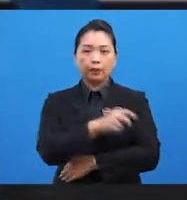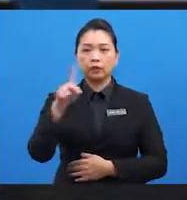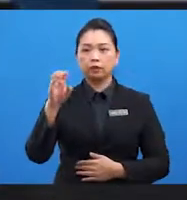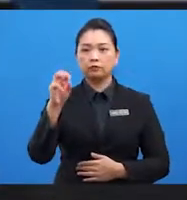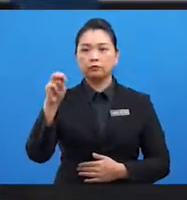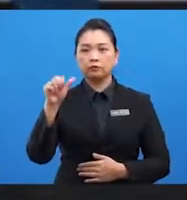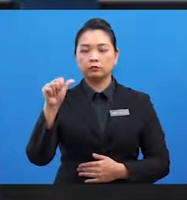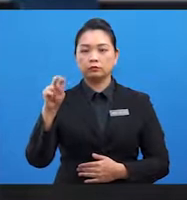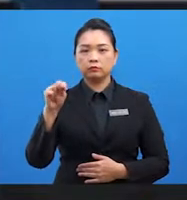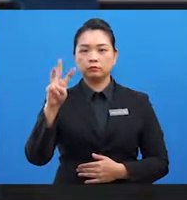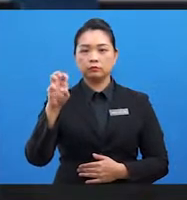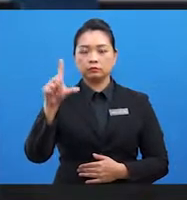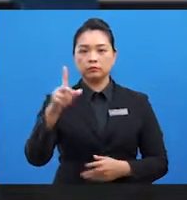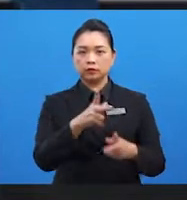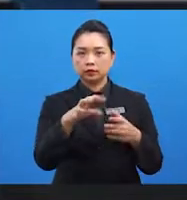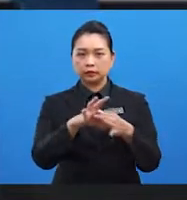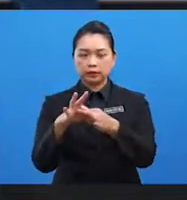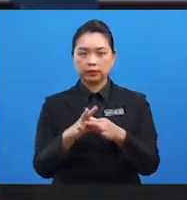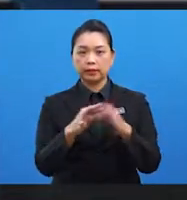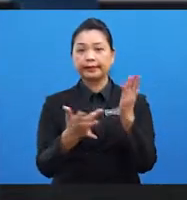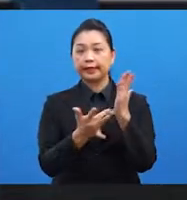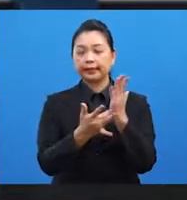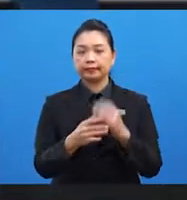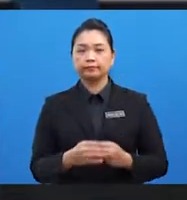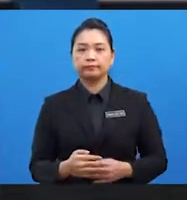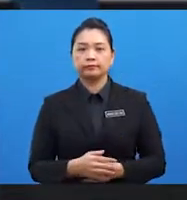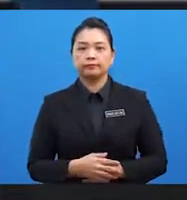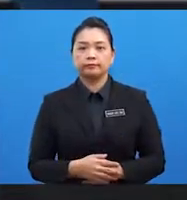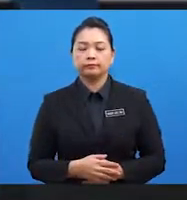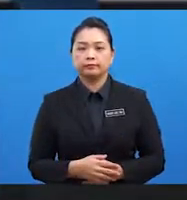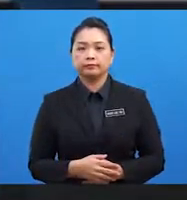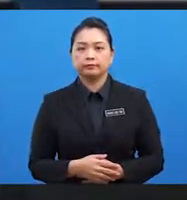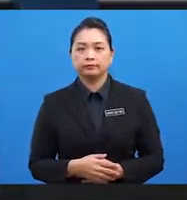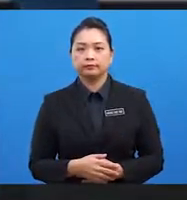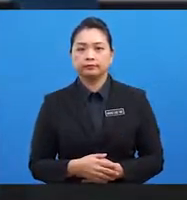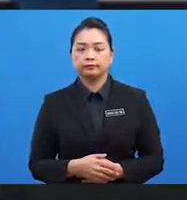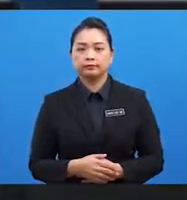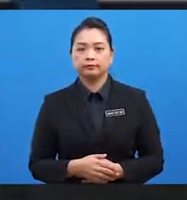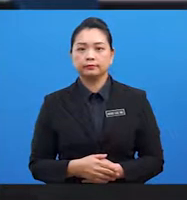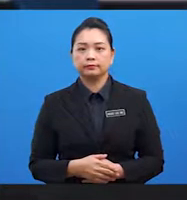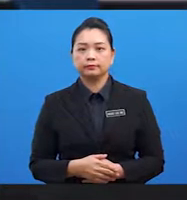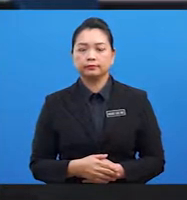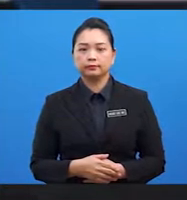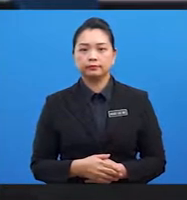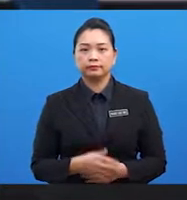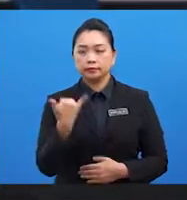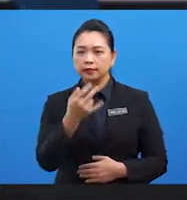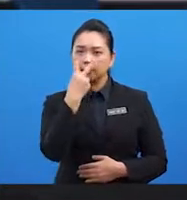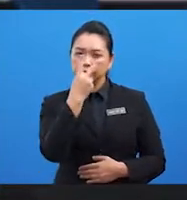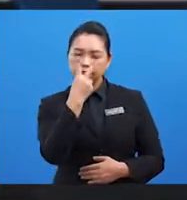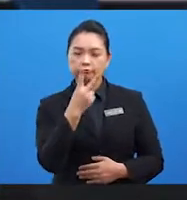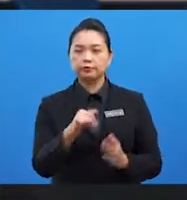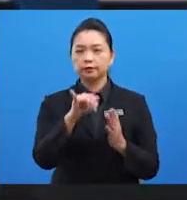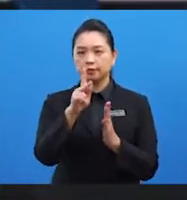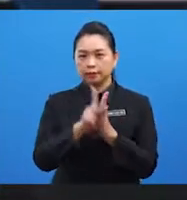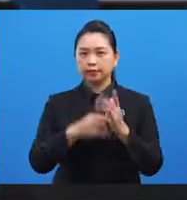bagi kerjasama teknik CFTC. Sekarang, mari kita tinjau kejayaan